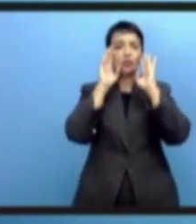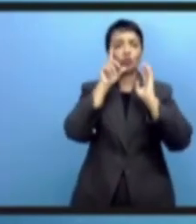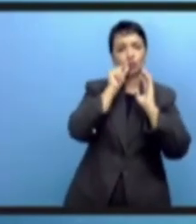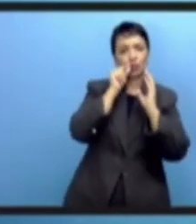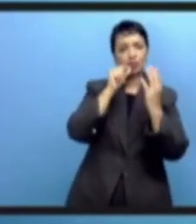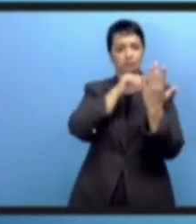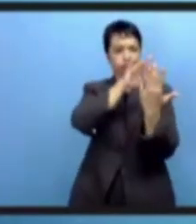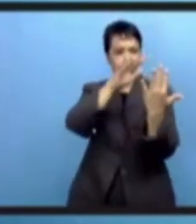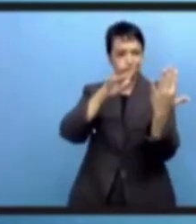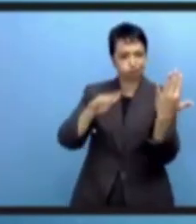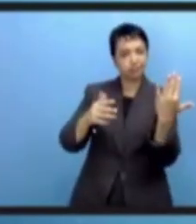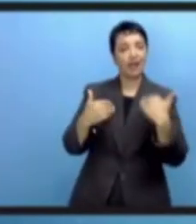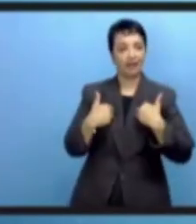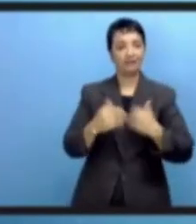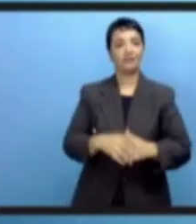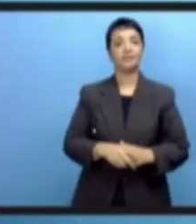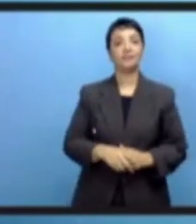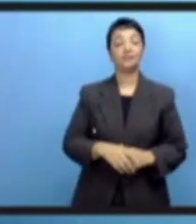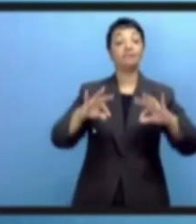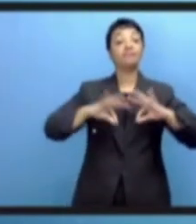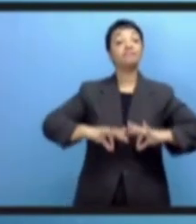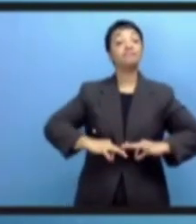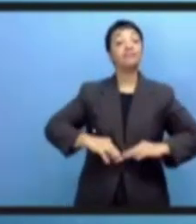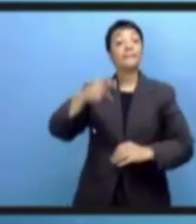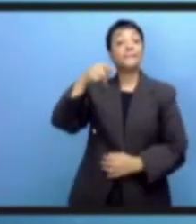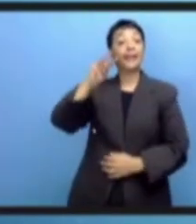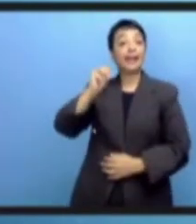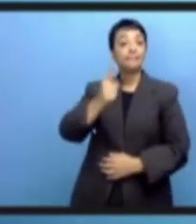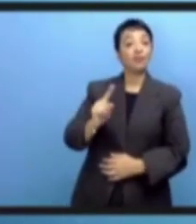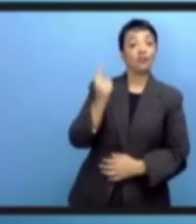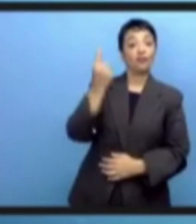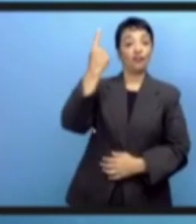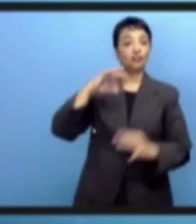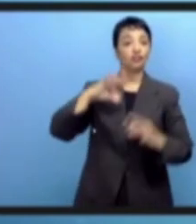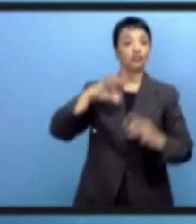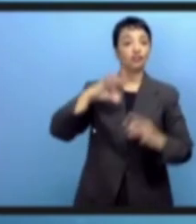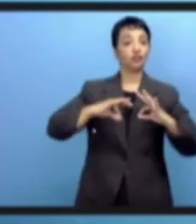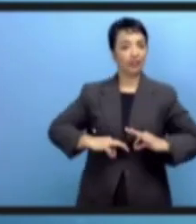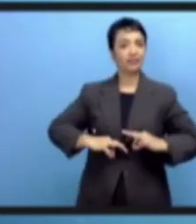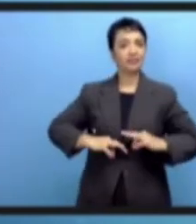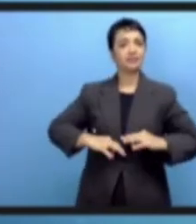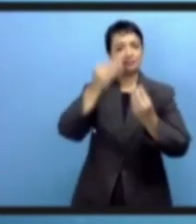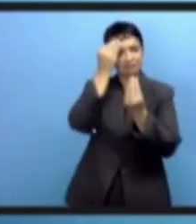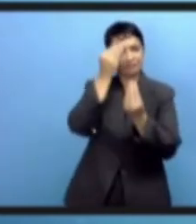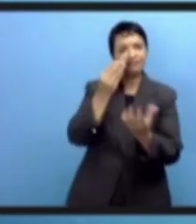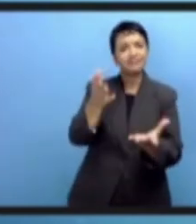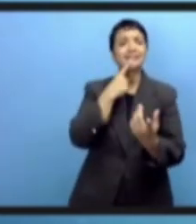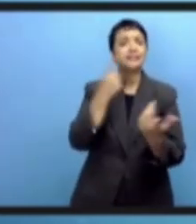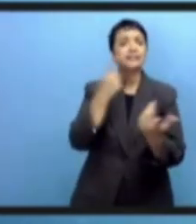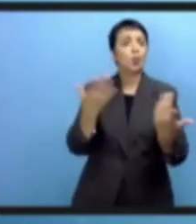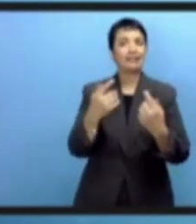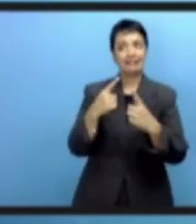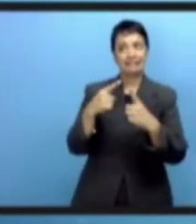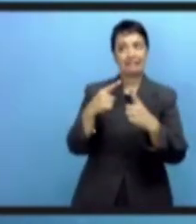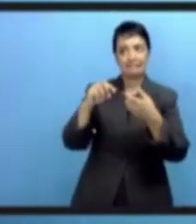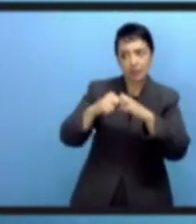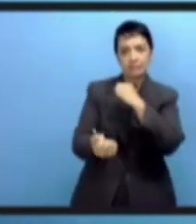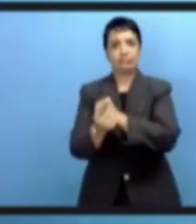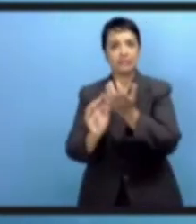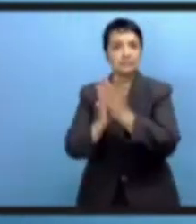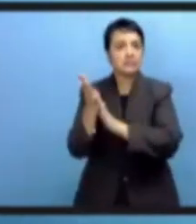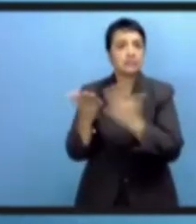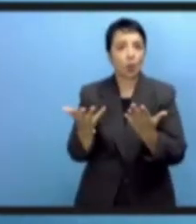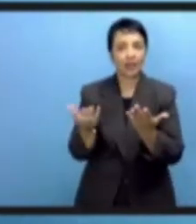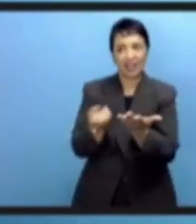Мы знаем, что в некоторых странах основной источник новостей для 80% населения из цифровых